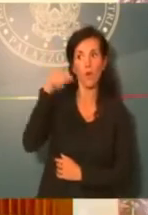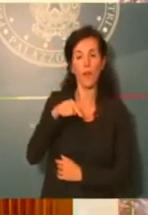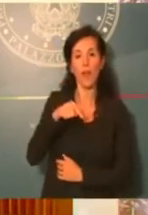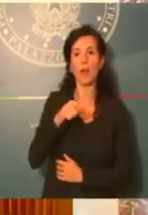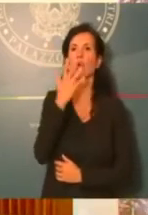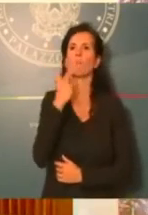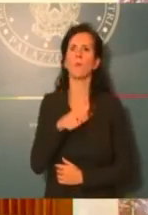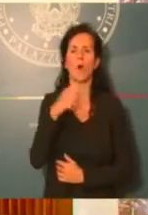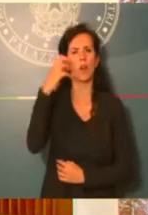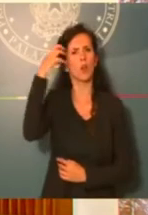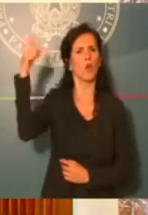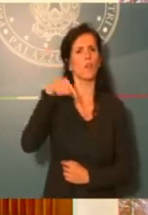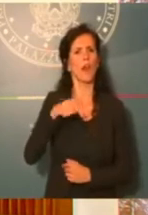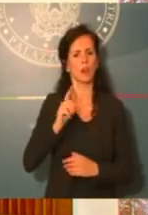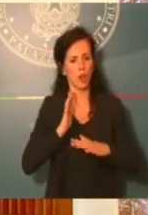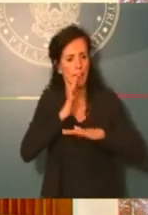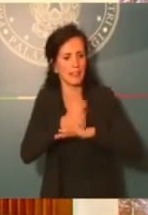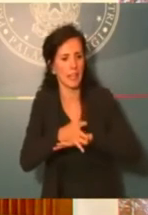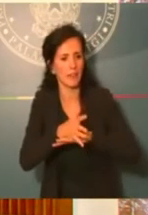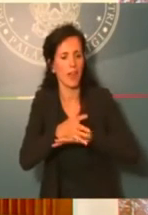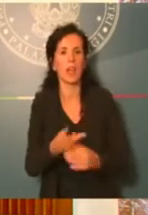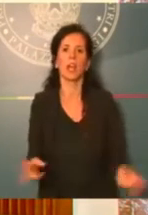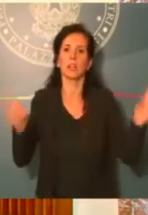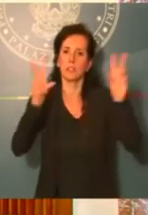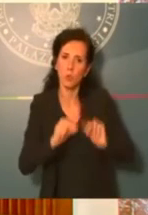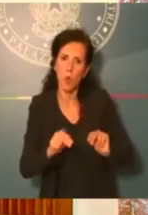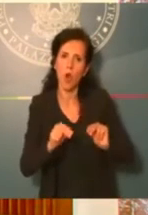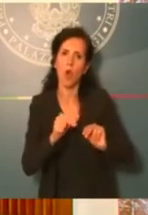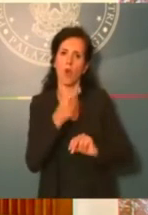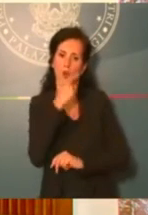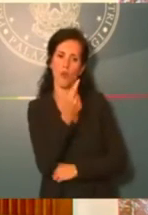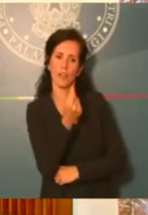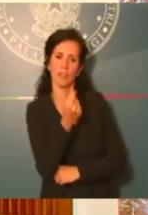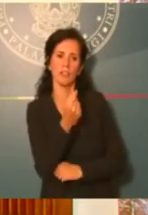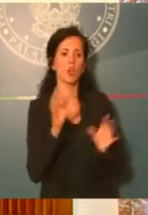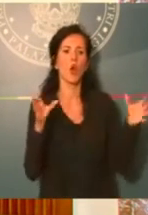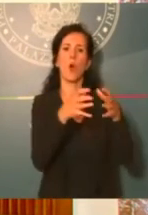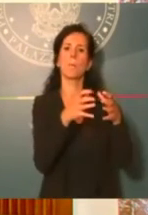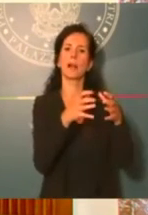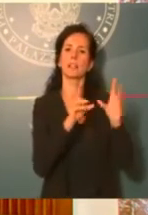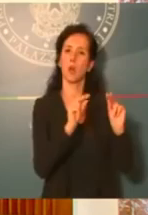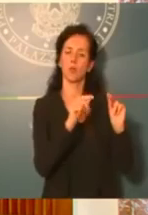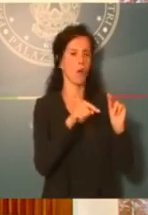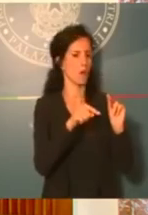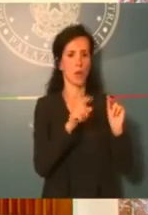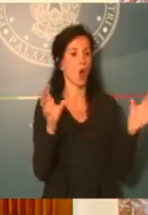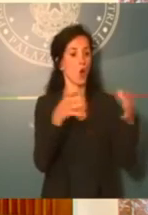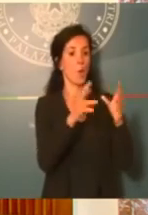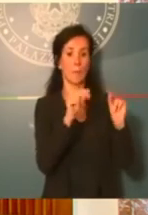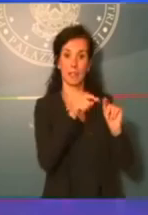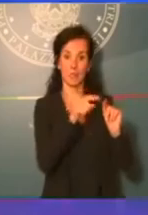interverrà nuovamente per finanziare la nuova compagnia. La nuova compagnia deve essere stare sul mercato,